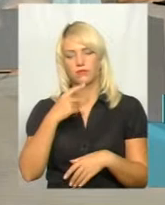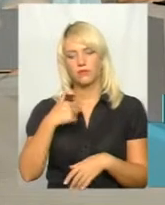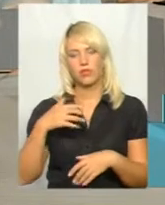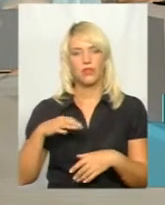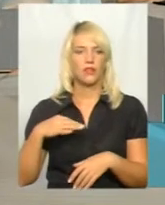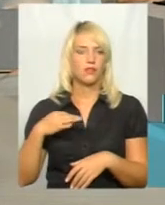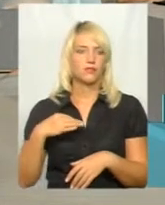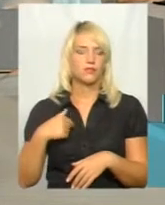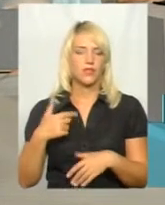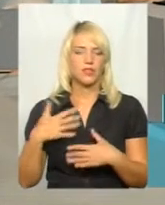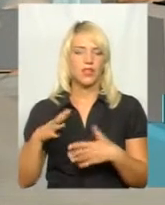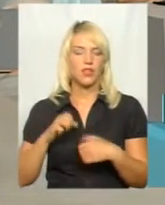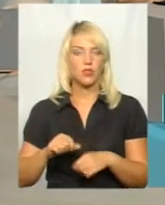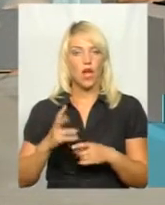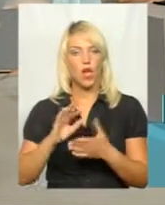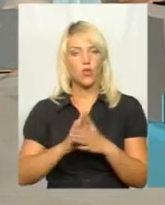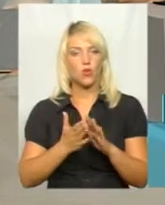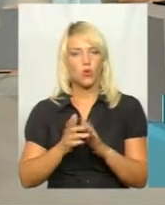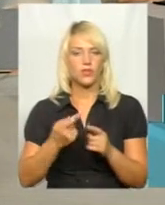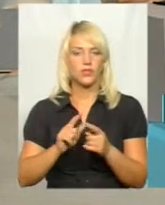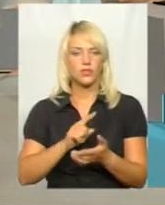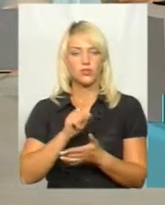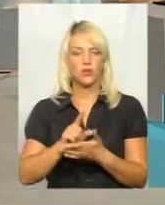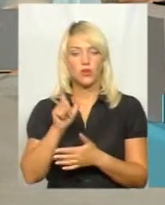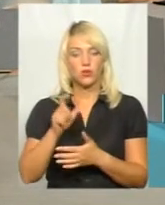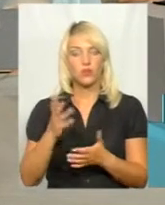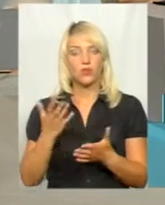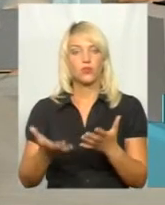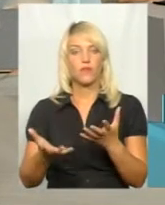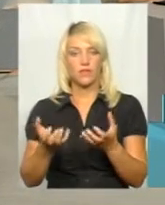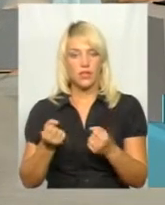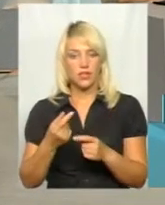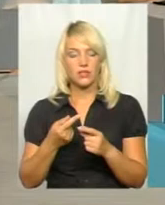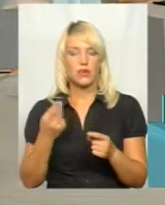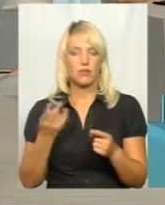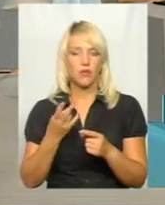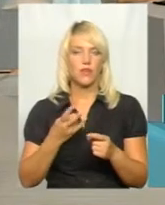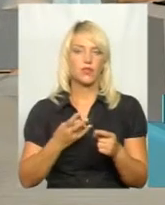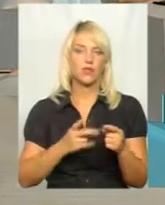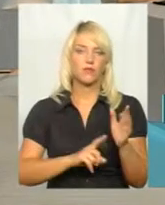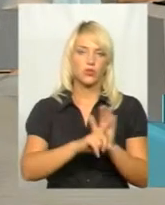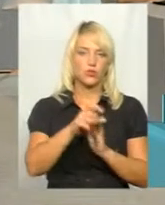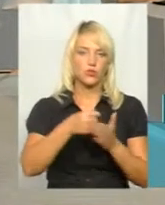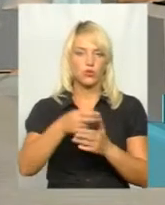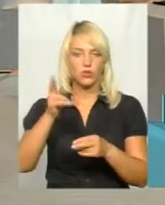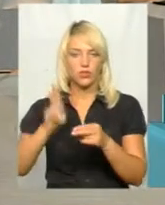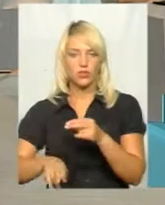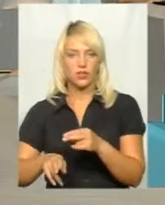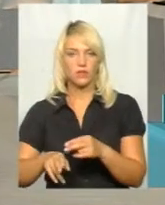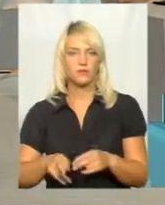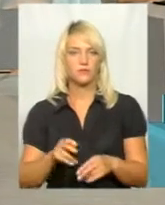Розумієте, тому договір – це зобов'язання. Людина взялася, вона має довести це все до фіналу.